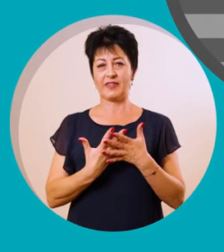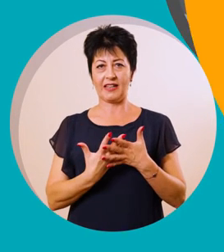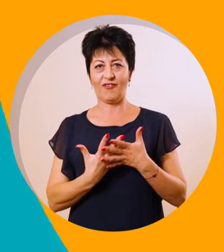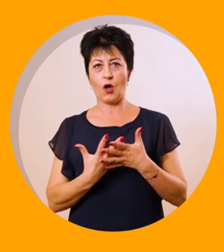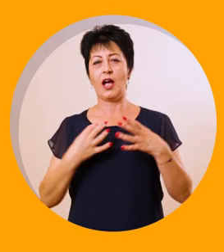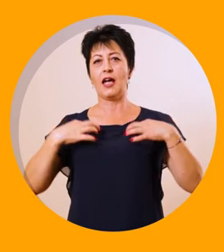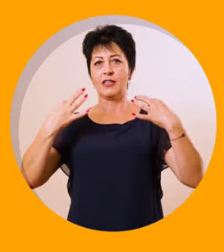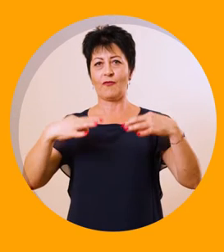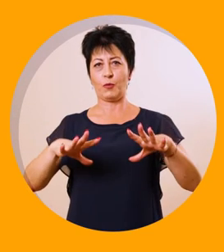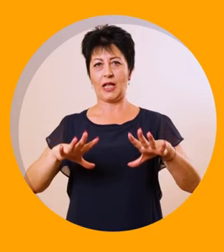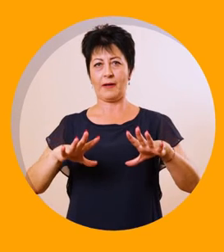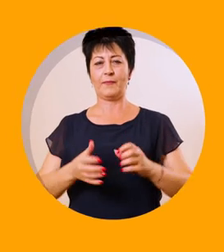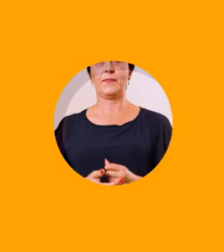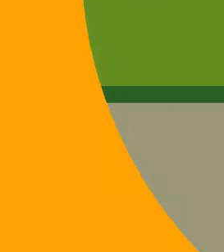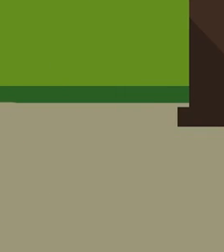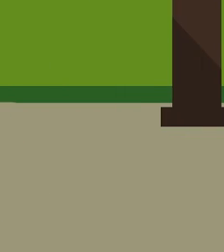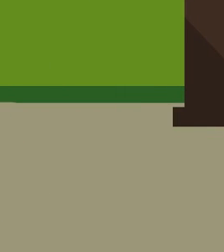наказание лишаване от свобода.